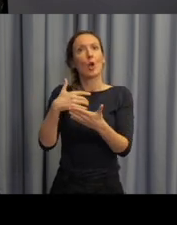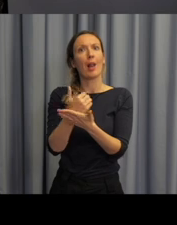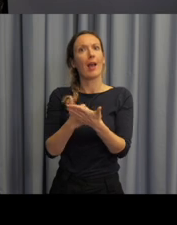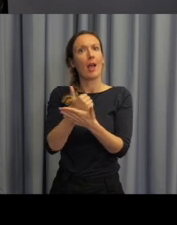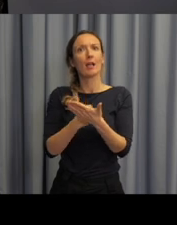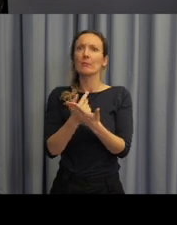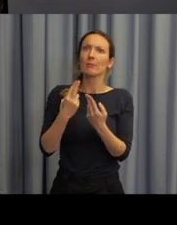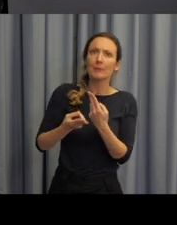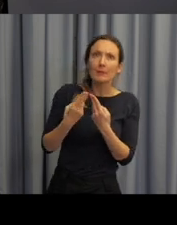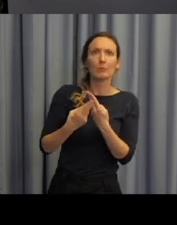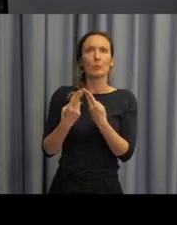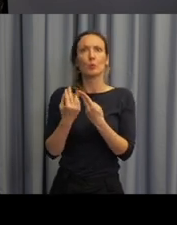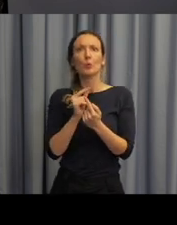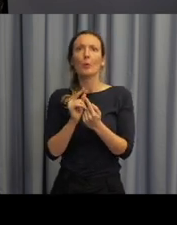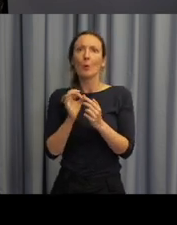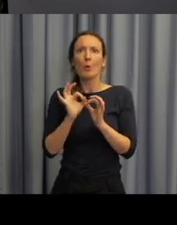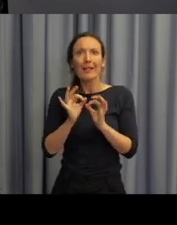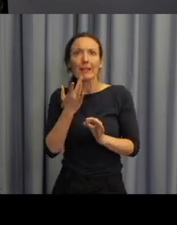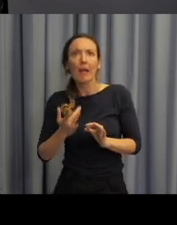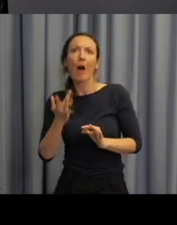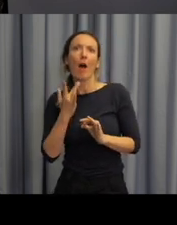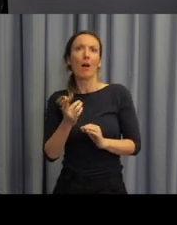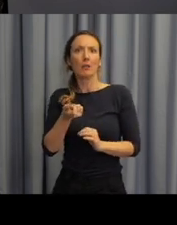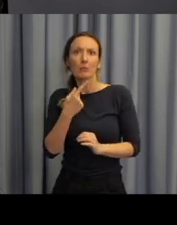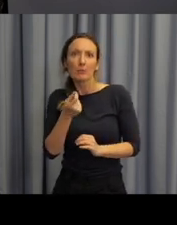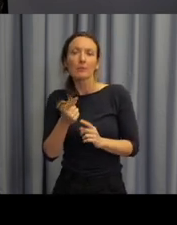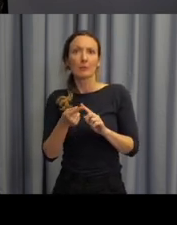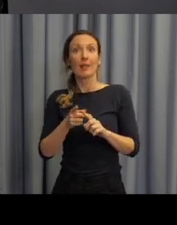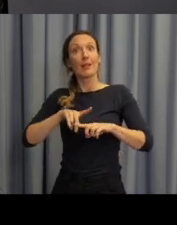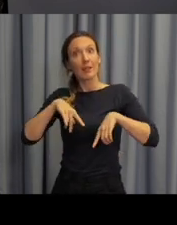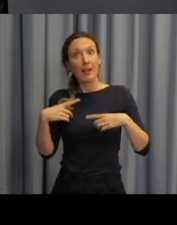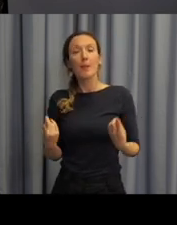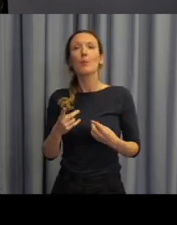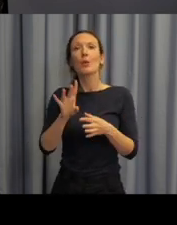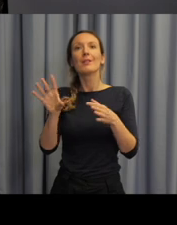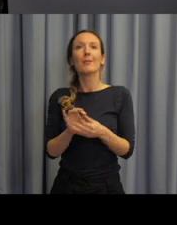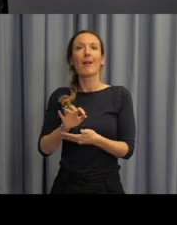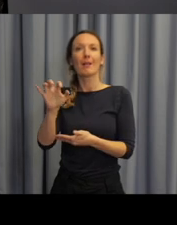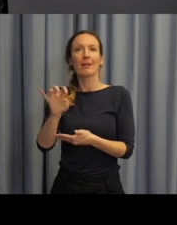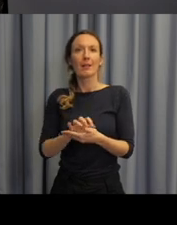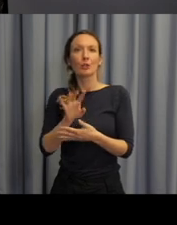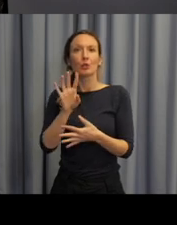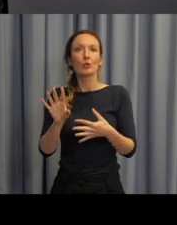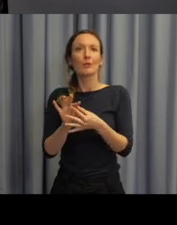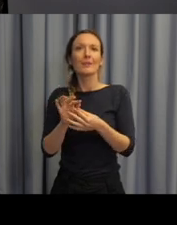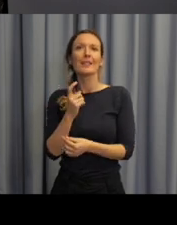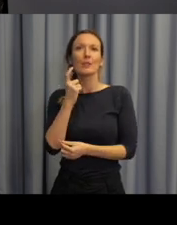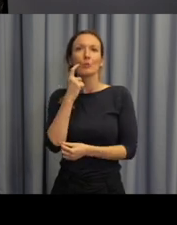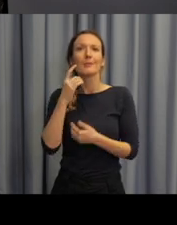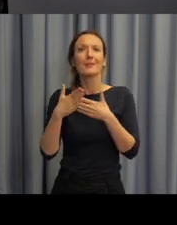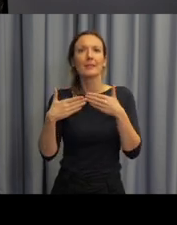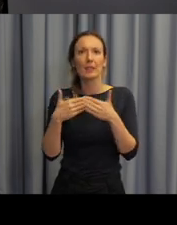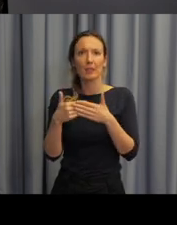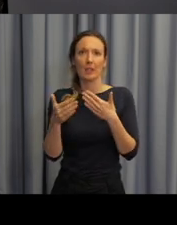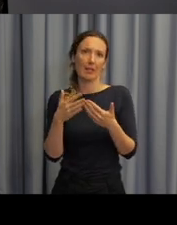souvisely s tématem zubní hygieny, dentální hygieny, protože to byly texty, které